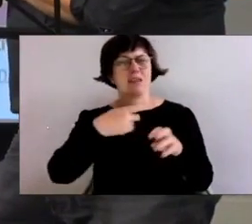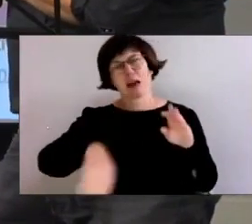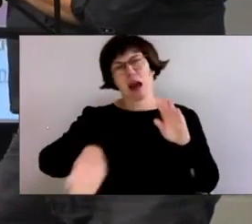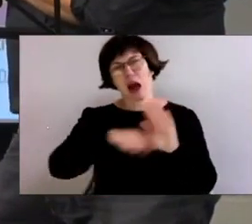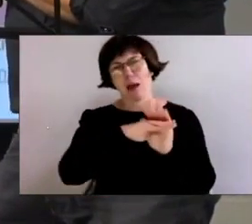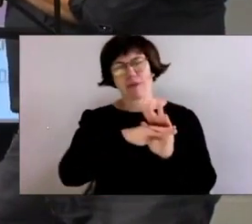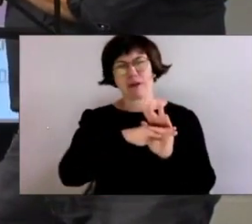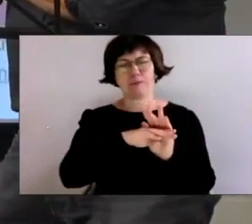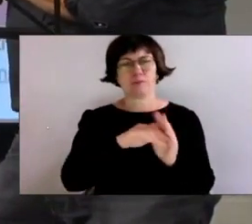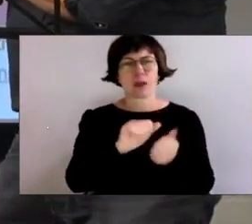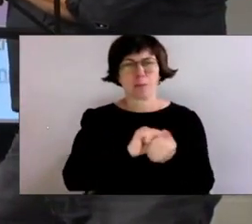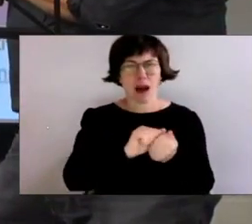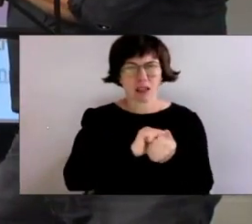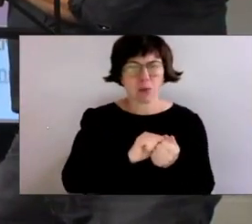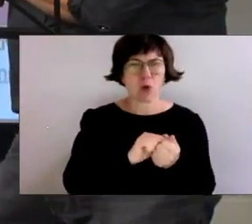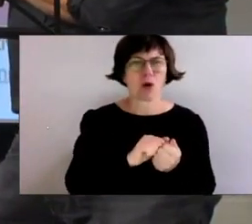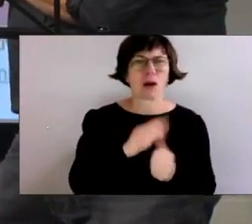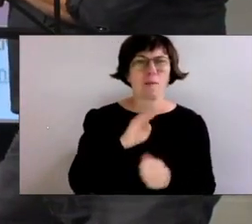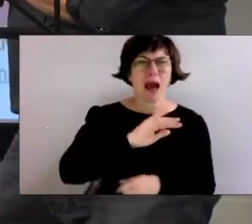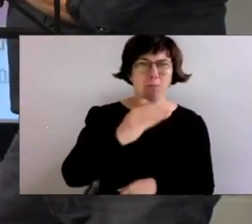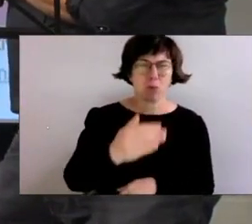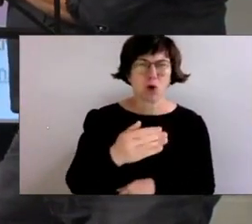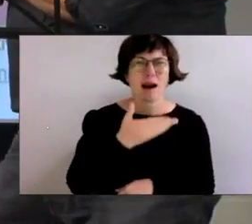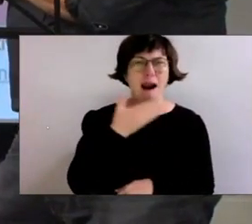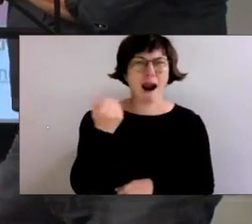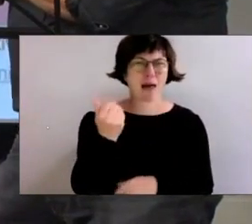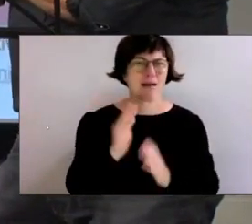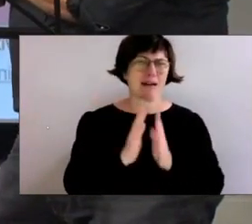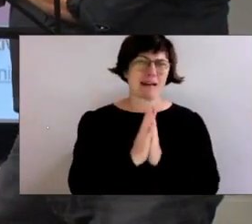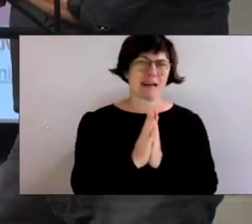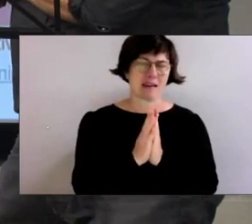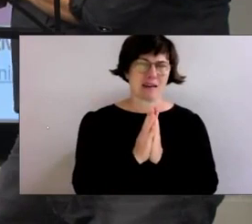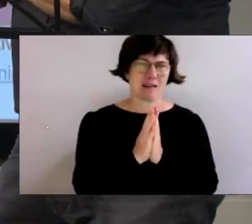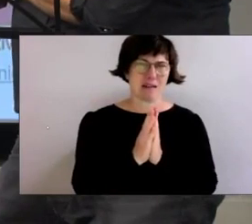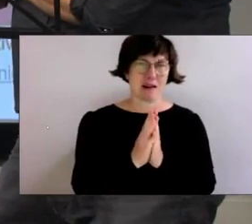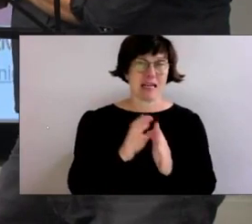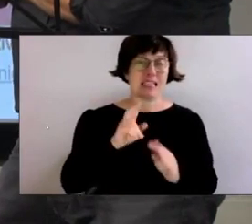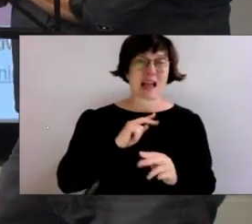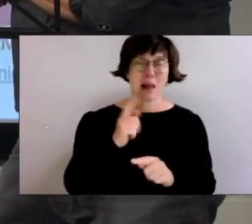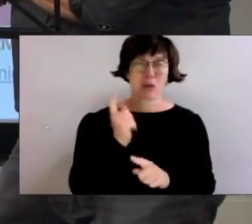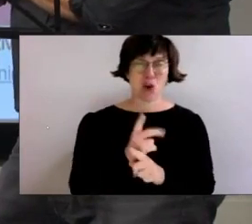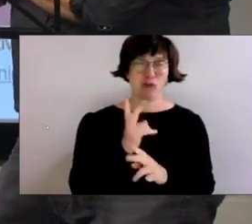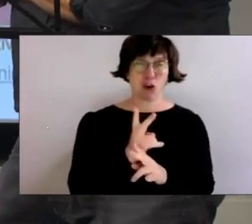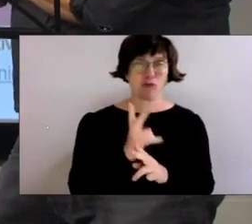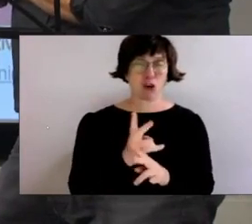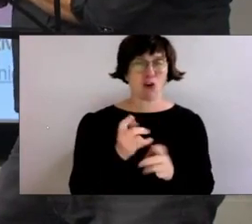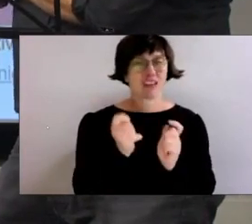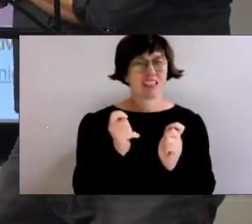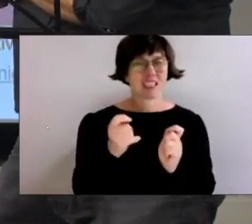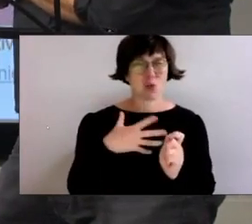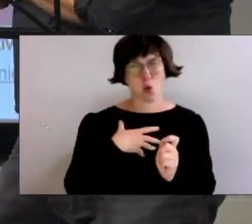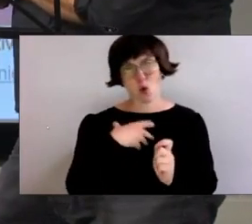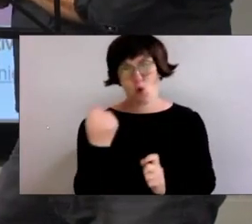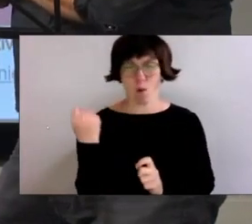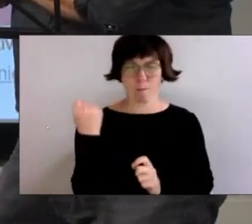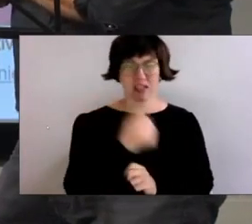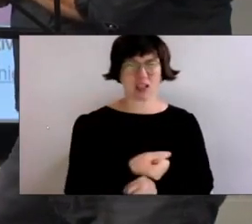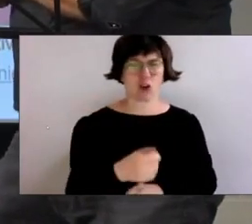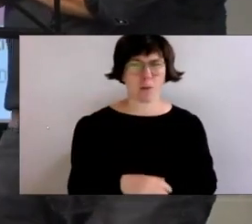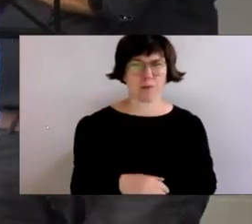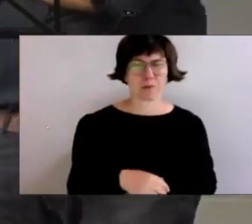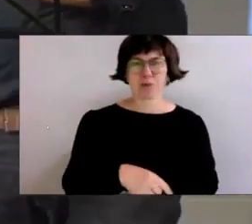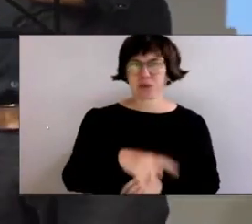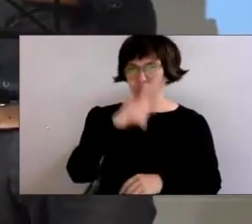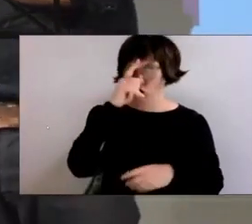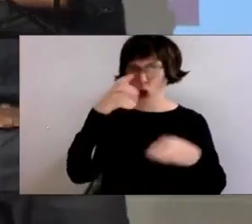entweder nach Magdeburg, Bernburg oder Halle in die Kirche. Ich bin oftmals in die Disco mitgenommen worden. Wenn man mit den Deutschen kam,